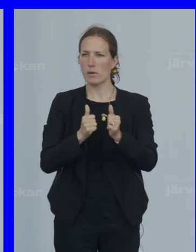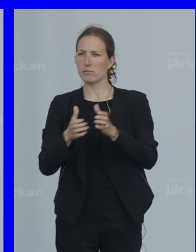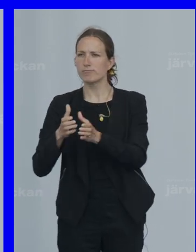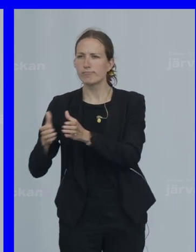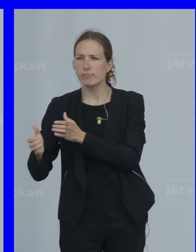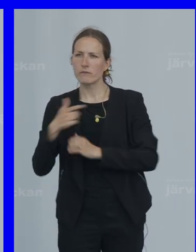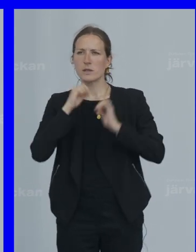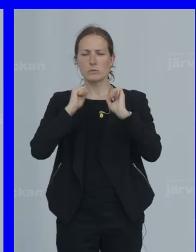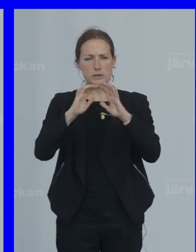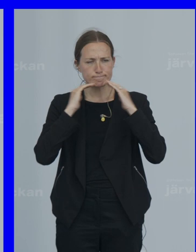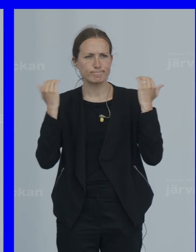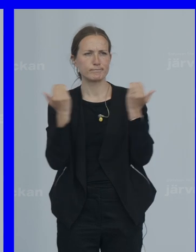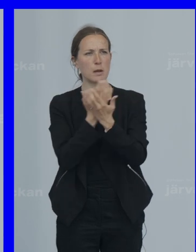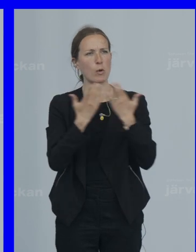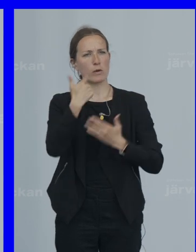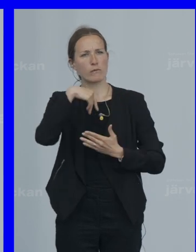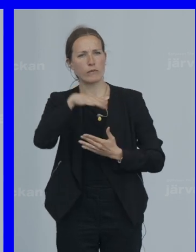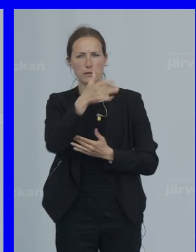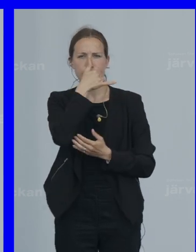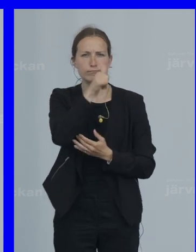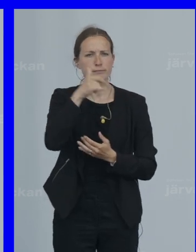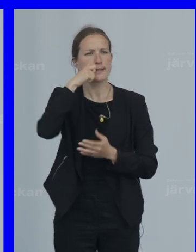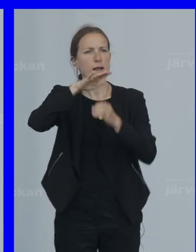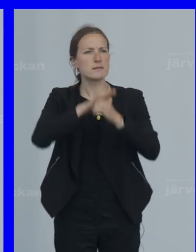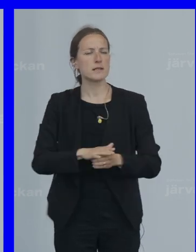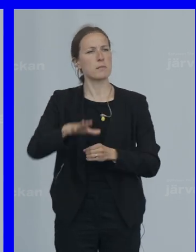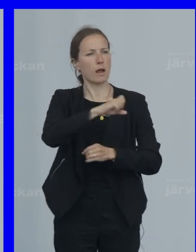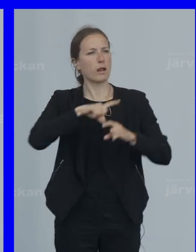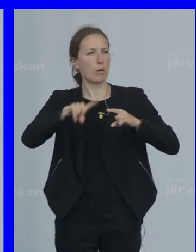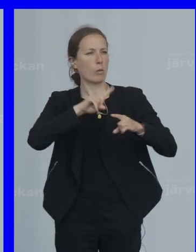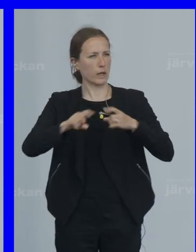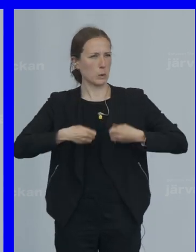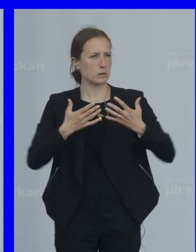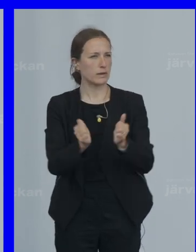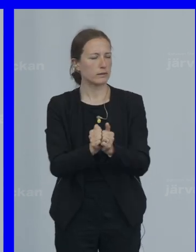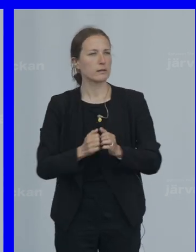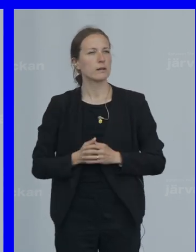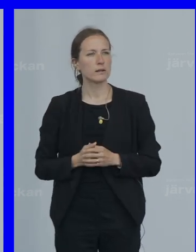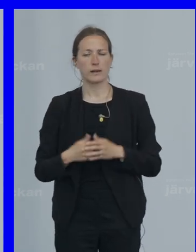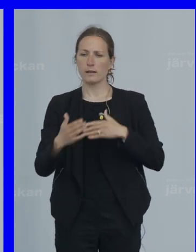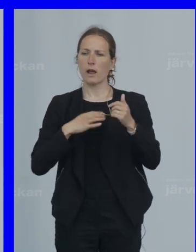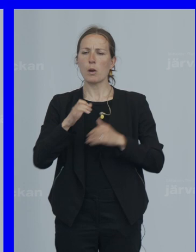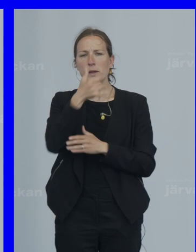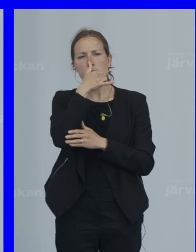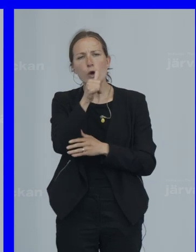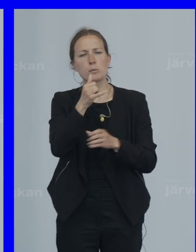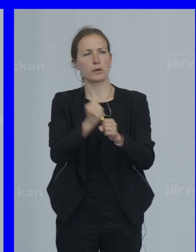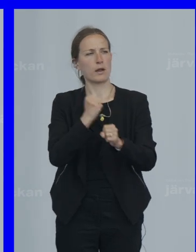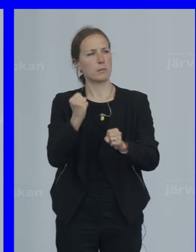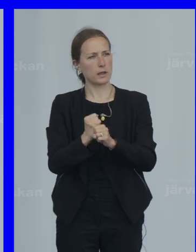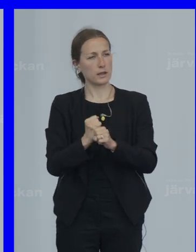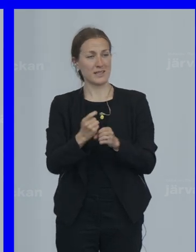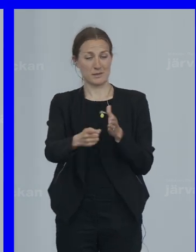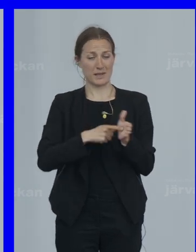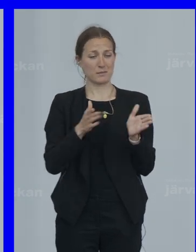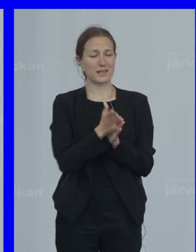värna om mångfalden och motverka rasism. I alla dess former. Det handlar om ett förebyggande arbete. Framförallt